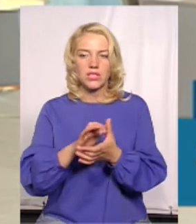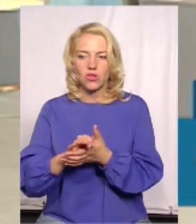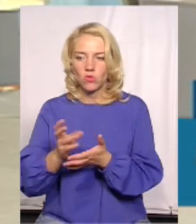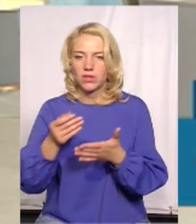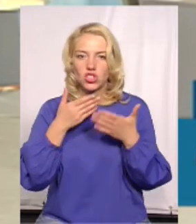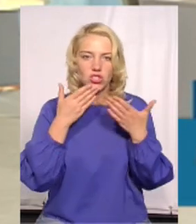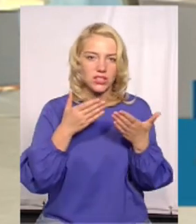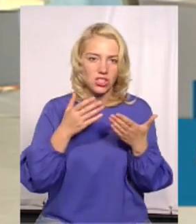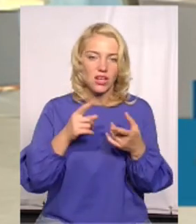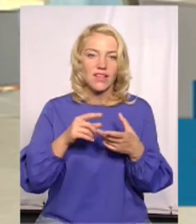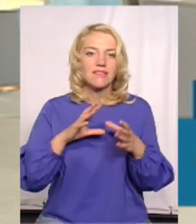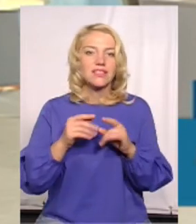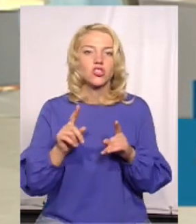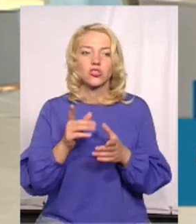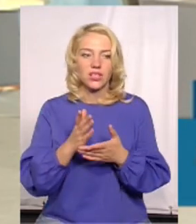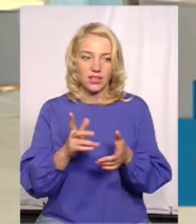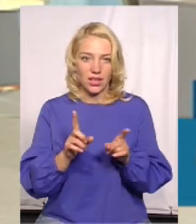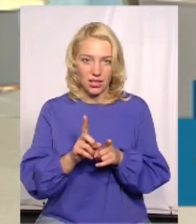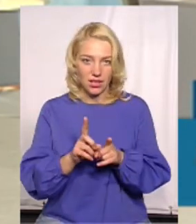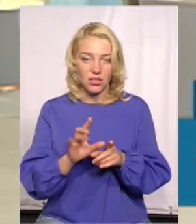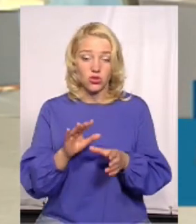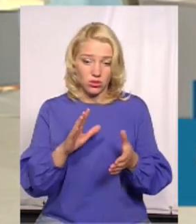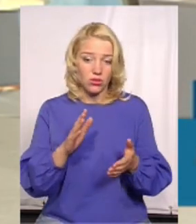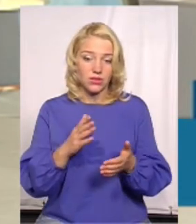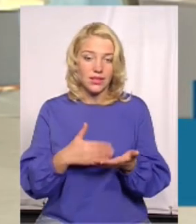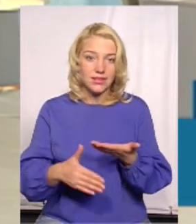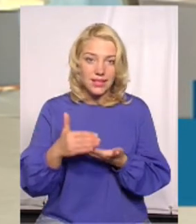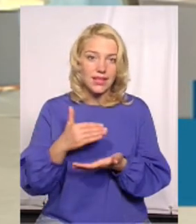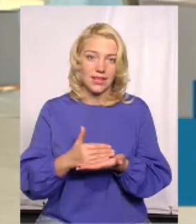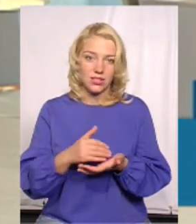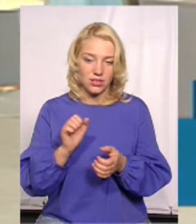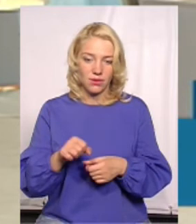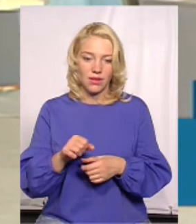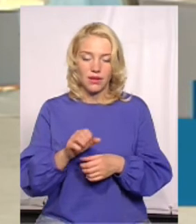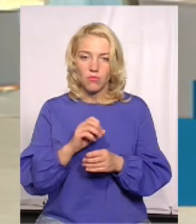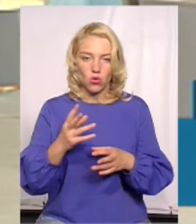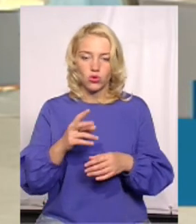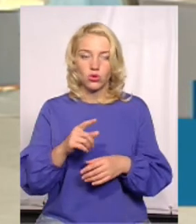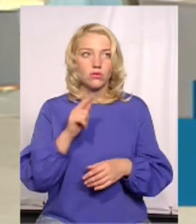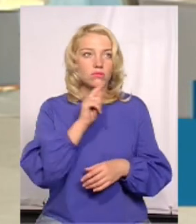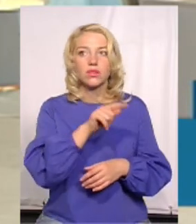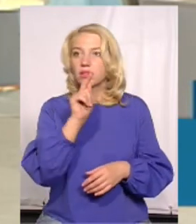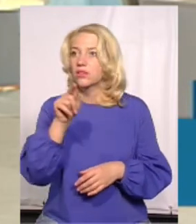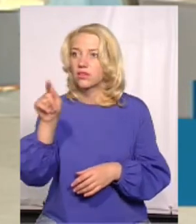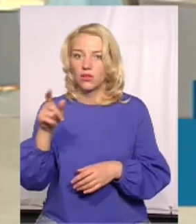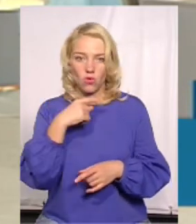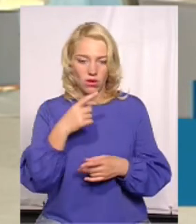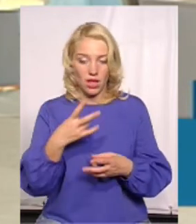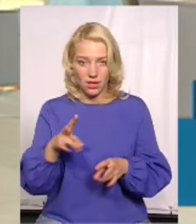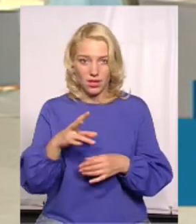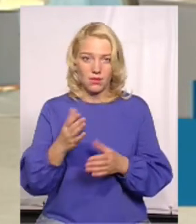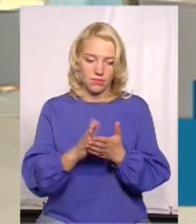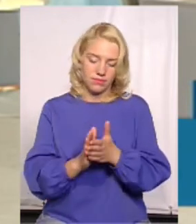познайомити людей взагалі, що така от книжка є, що нарешті можна не просто вводити людей і тикати пальцем, а дати комікс, або скачати додаток